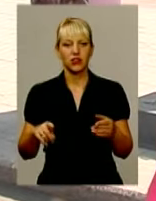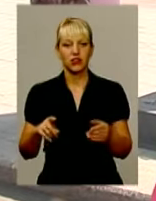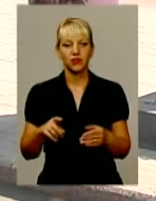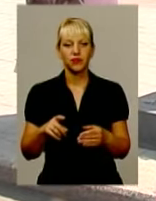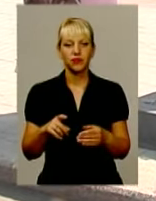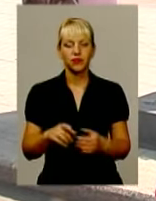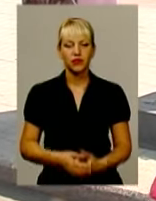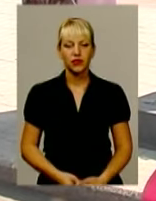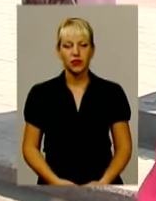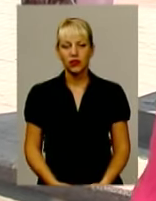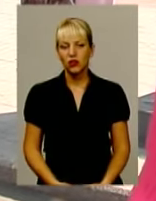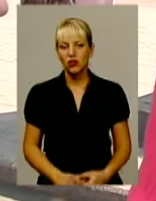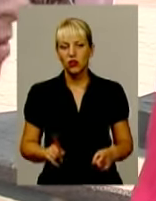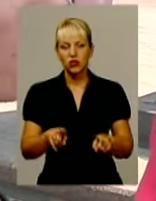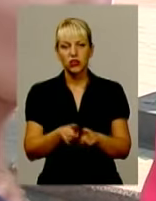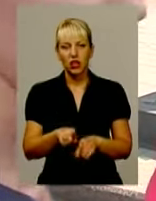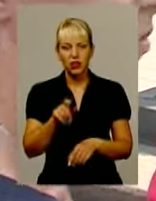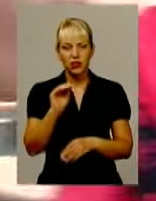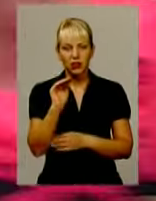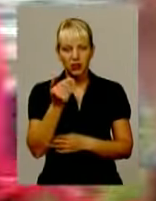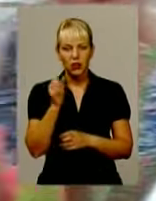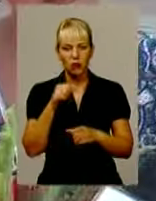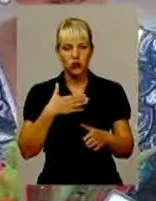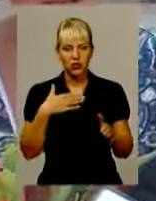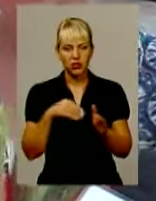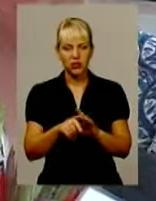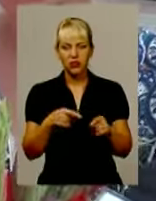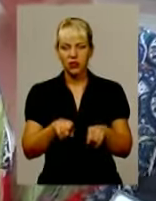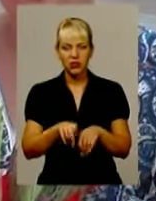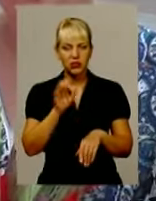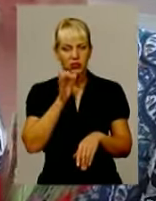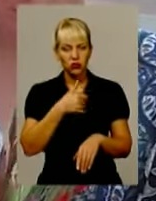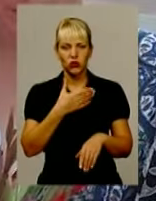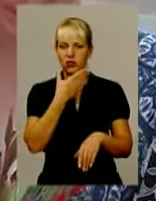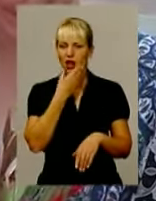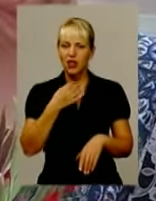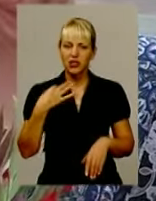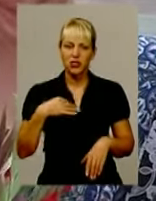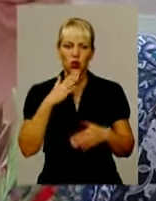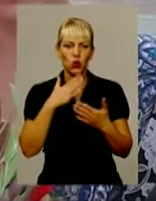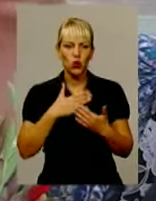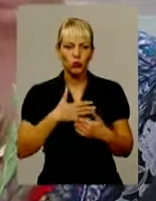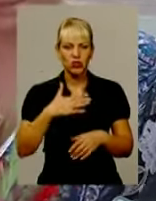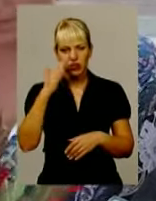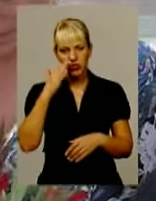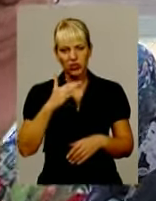Ми не вірили, що така людина може загинути, така мужня, серйозна, гарний сім'янин, любящий тато,